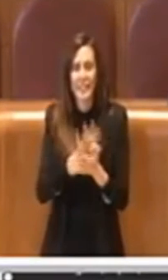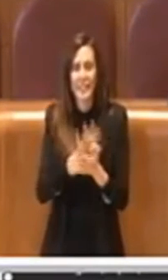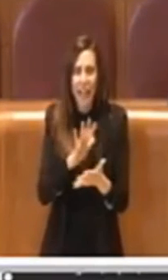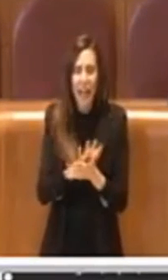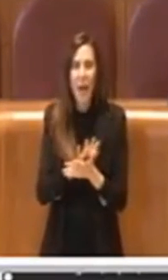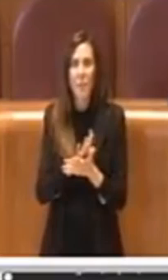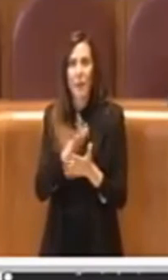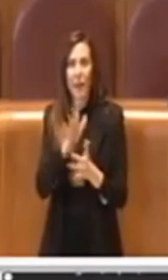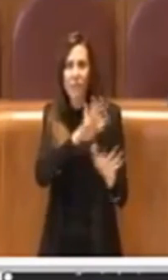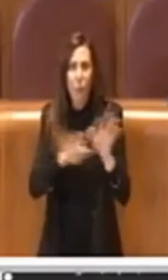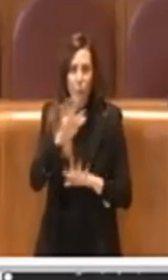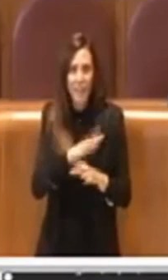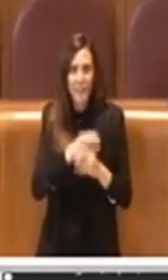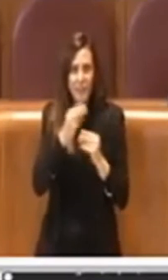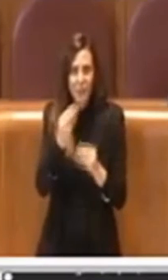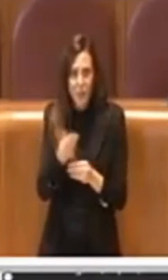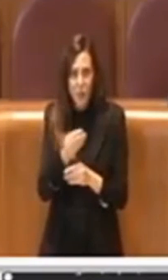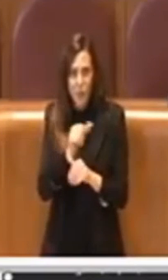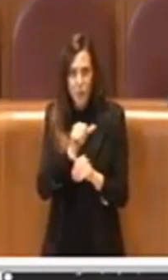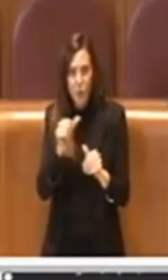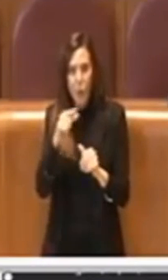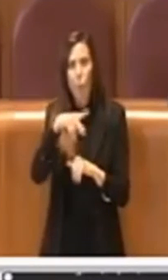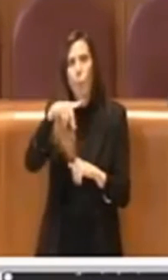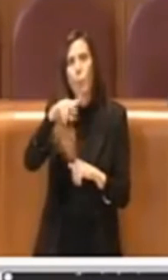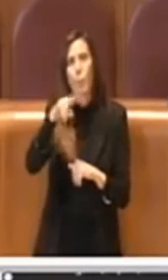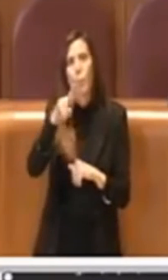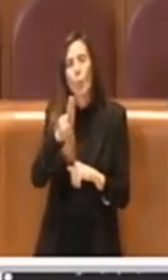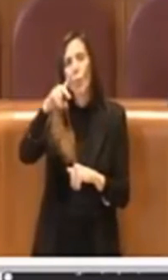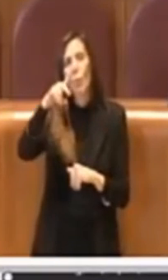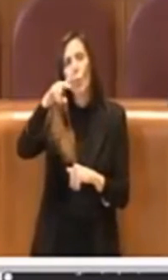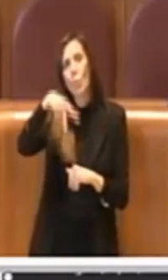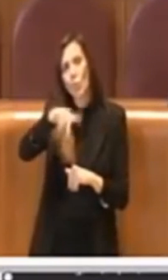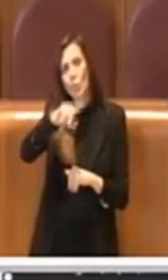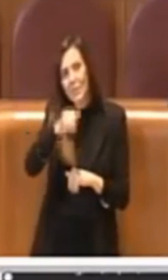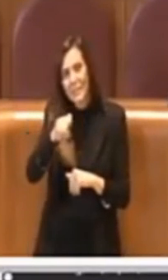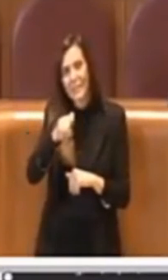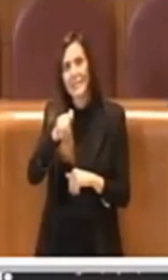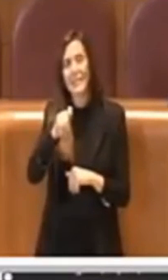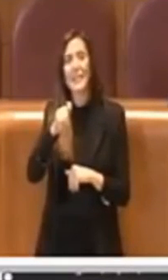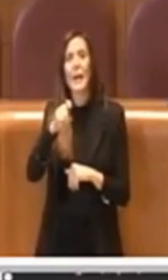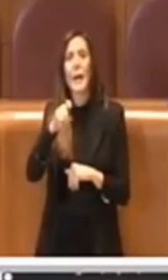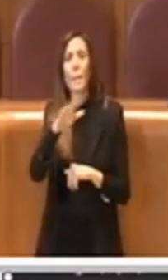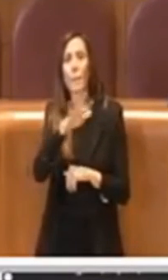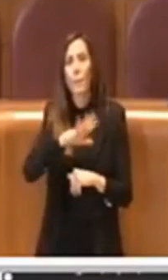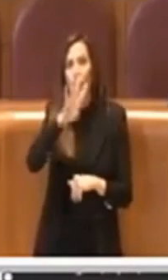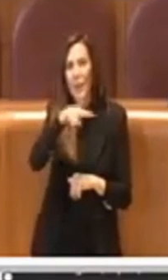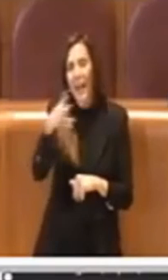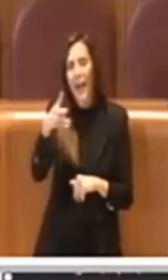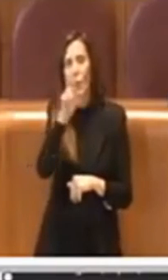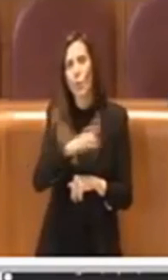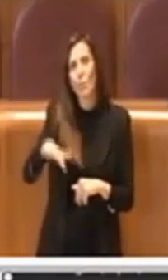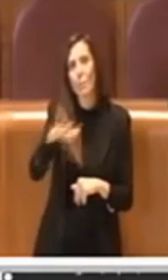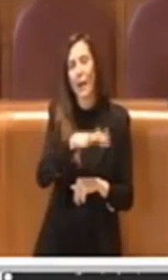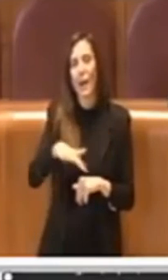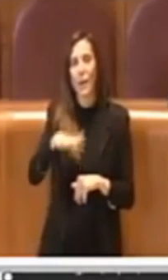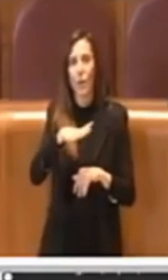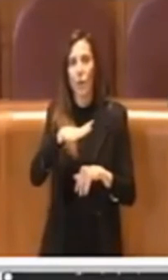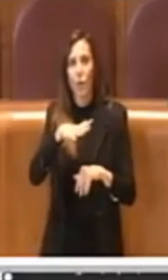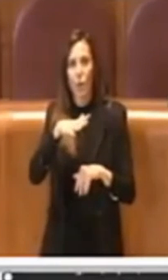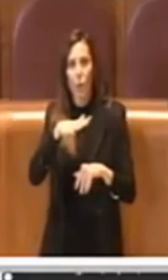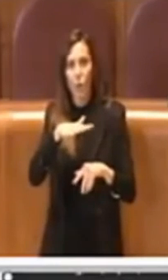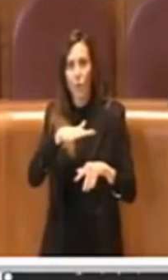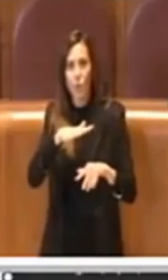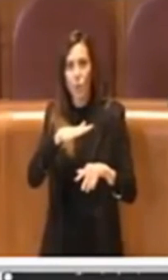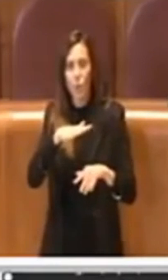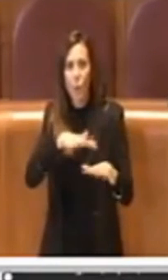solo sul PUMS, il piano urbano della mobilità sostenibile, Roma Capitale ha già ricevuto 700 milioni dal